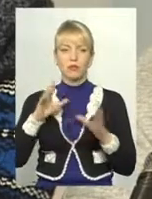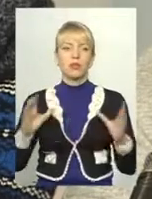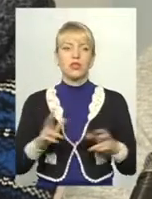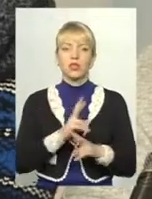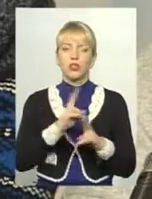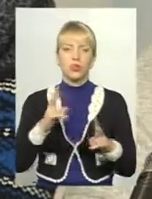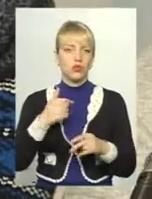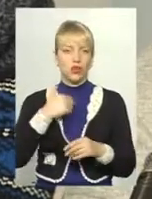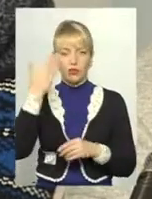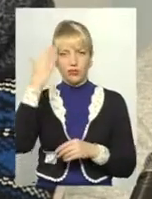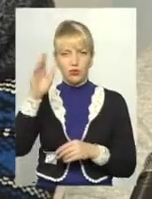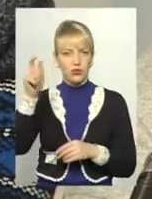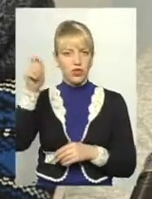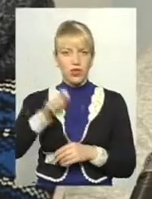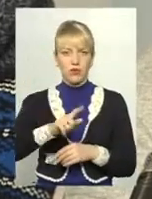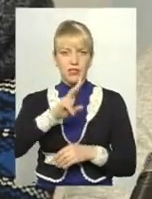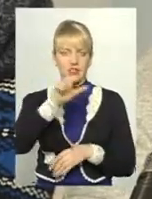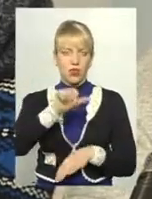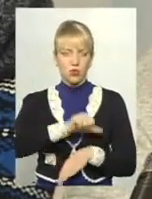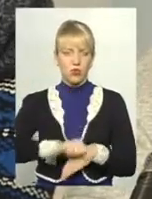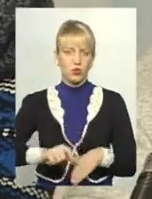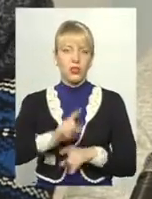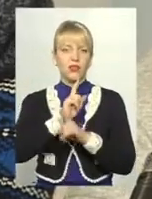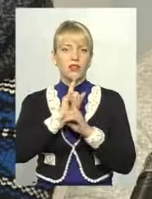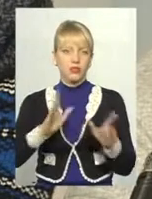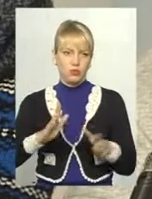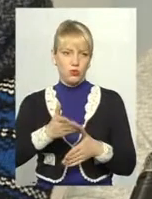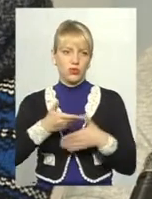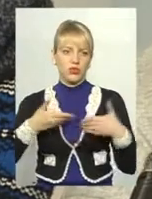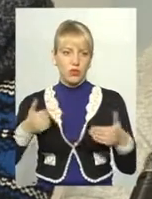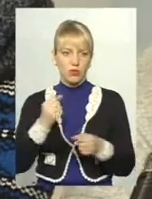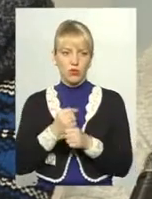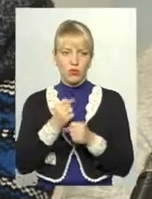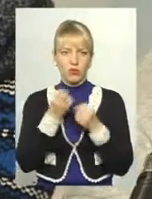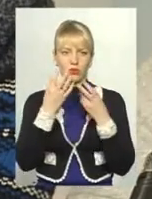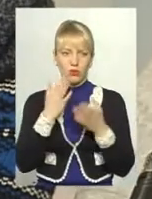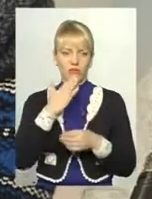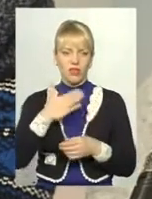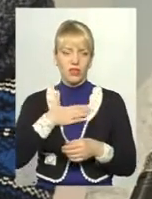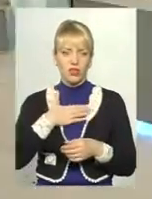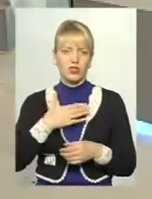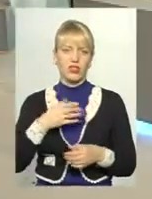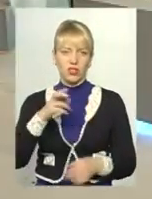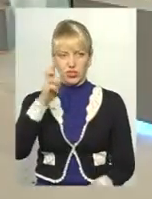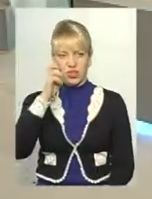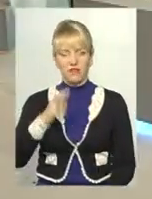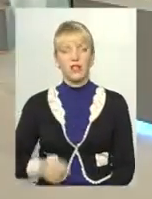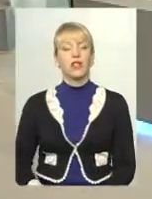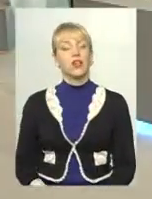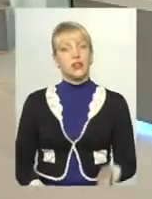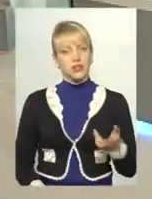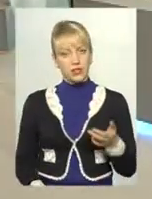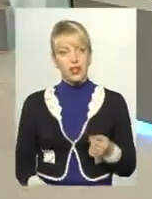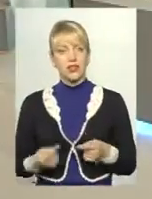нам не приїде за кордону і не буде нам робити добре нам в нашій державі. Так, це, до речі, також дуже